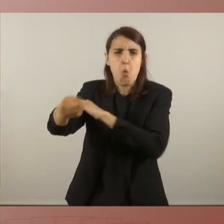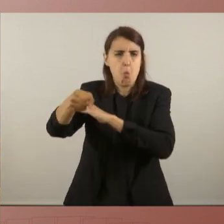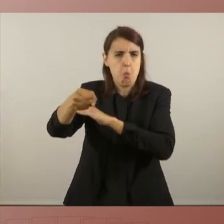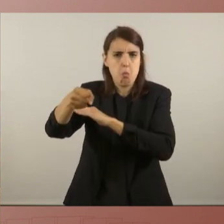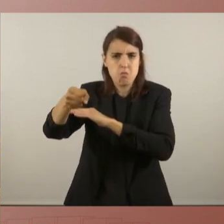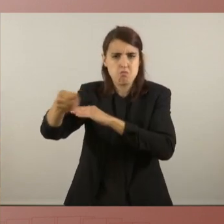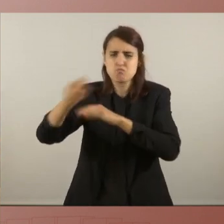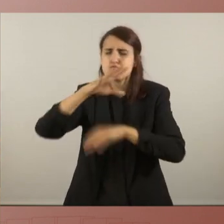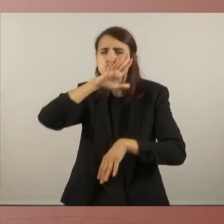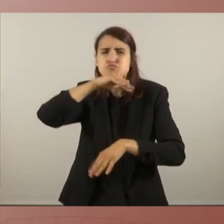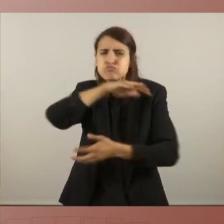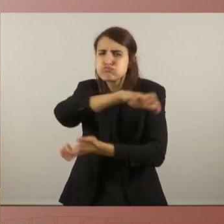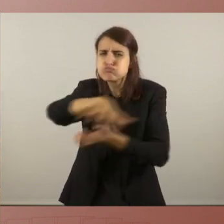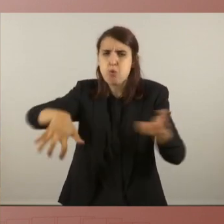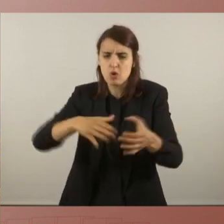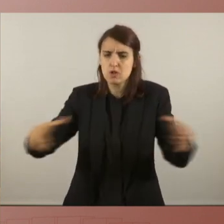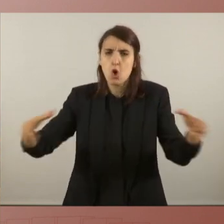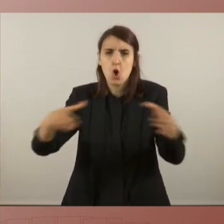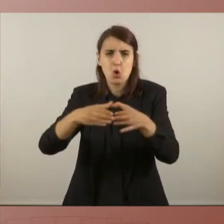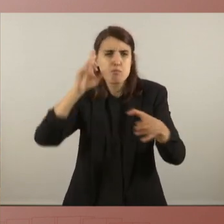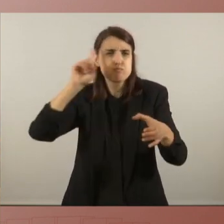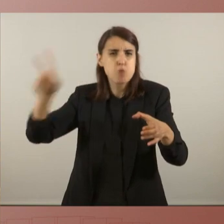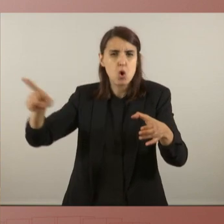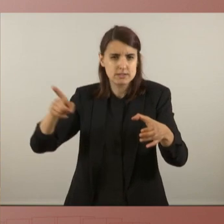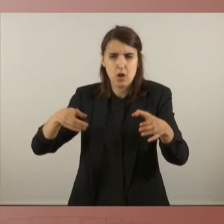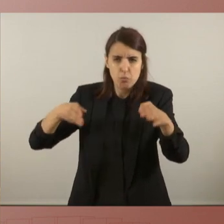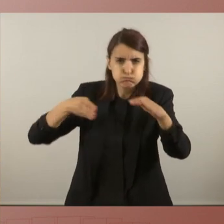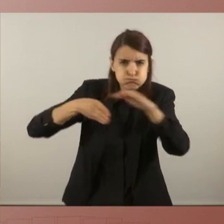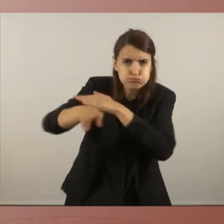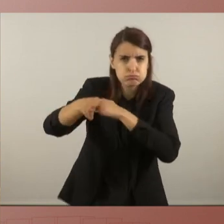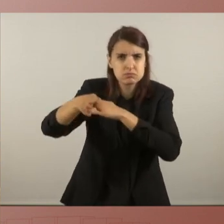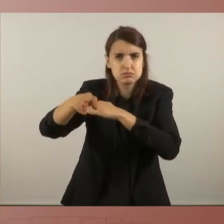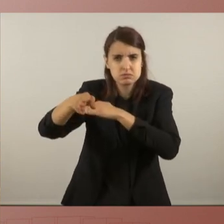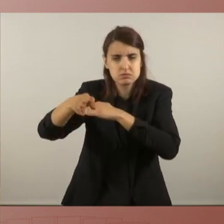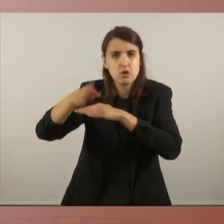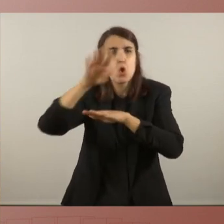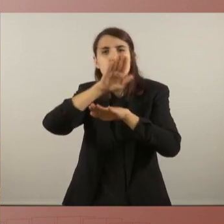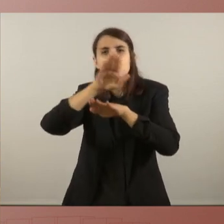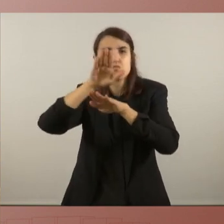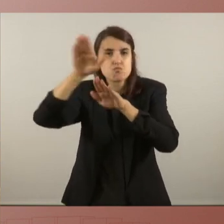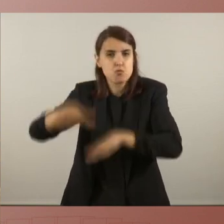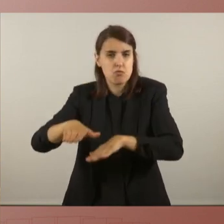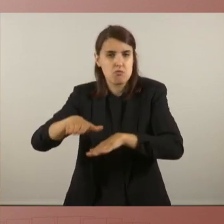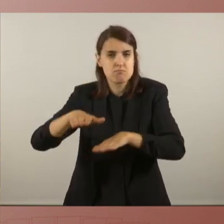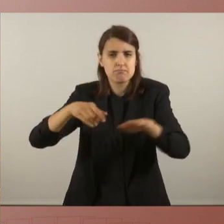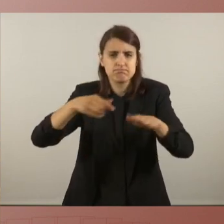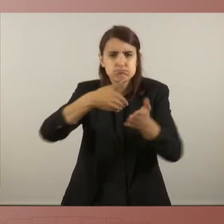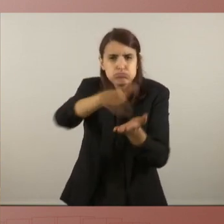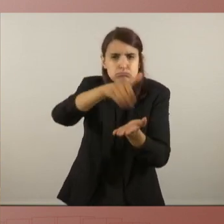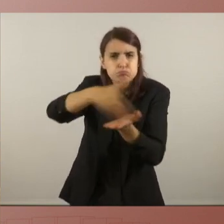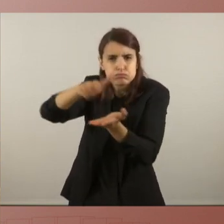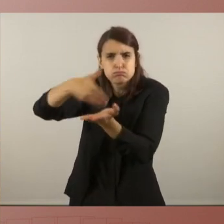amb els seus antidosturbis per per afavorir els desnonaments i per